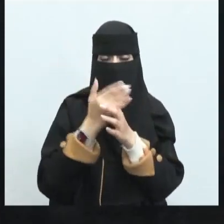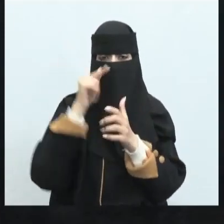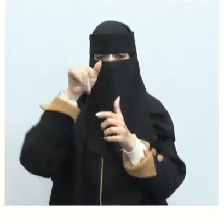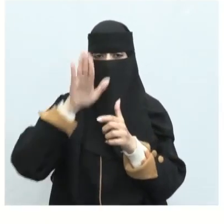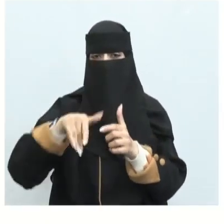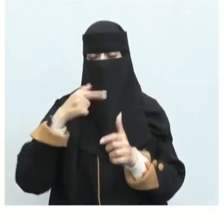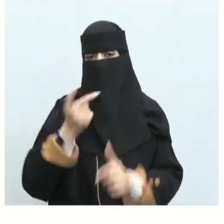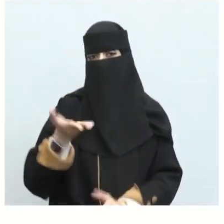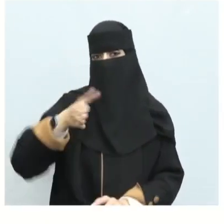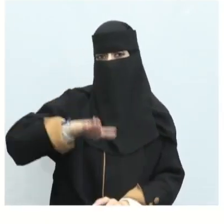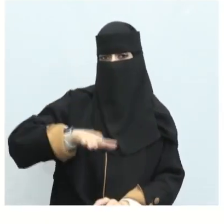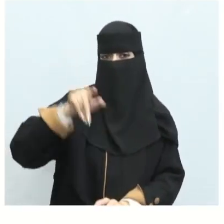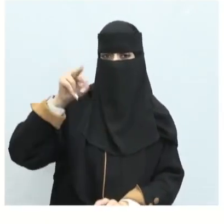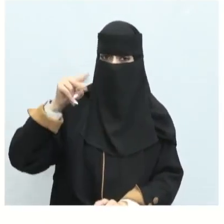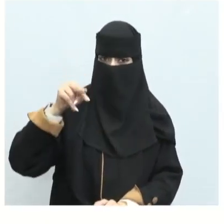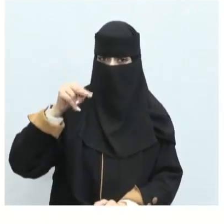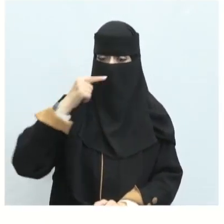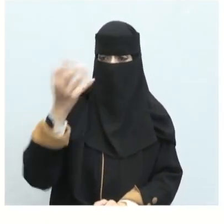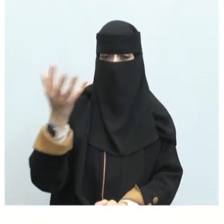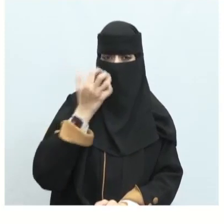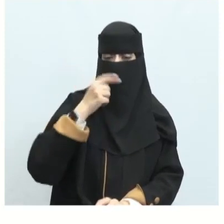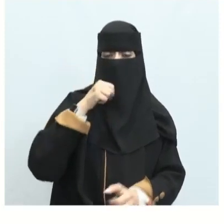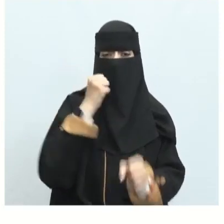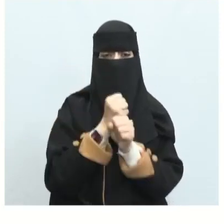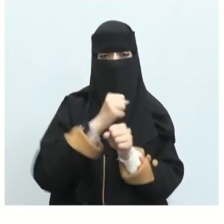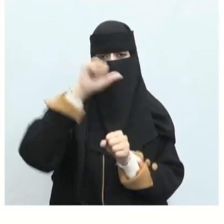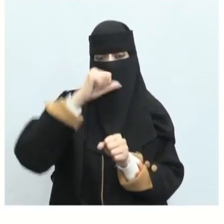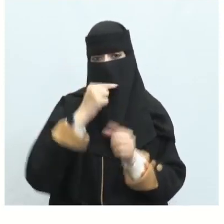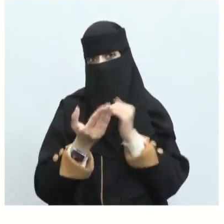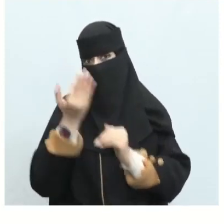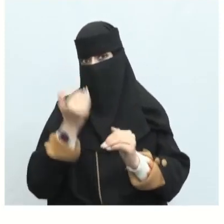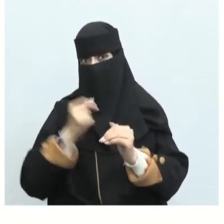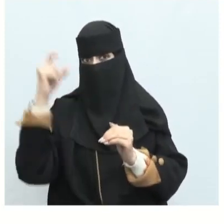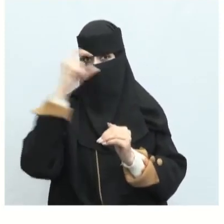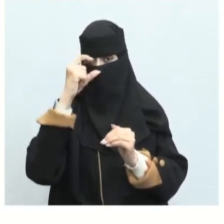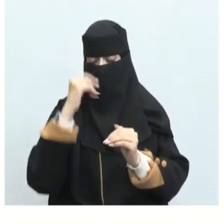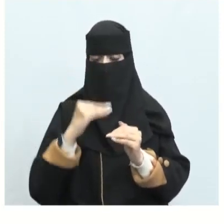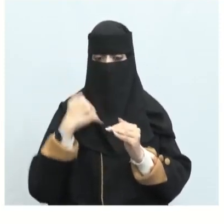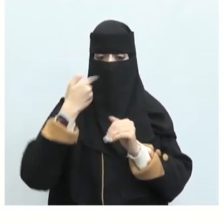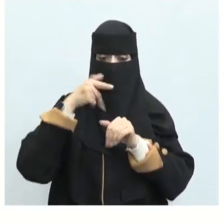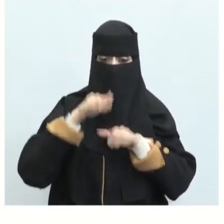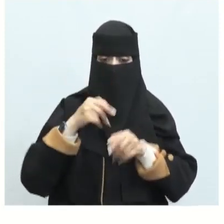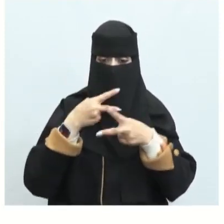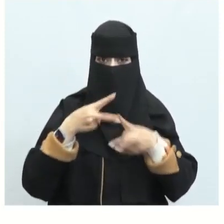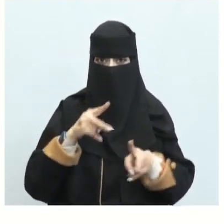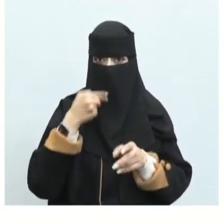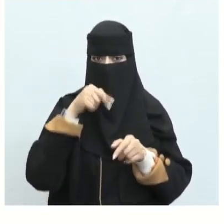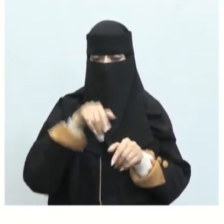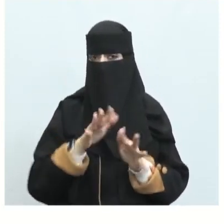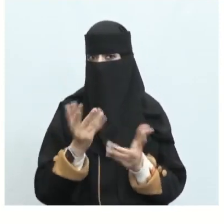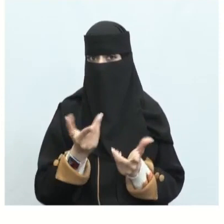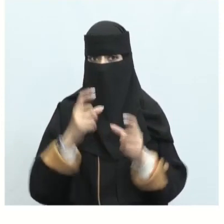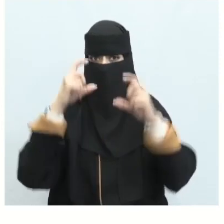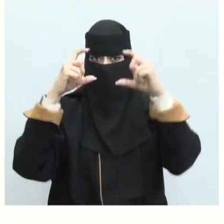المصيبة في الدهر دائما لا يأتي إلا بالسوء كما كانت فيه لأن هذه قصيدة جاهلية ثم بدأت تذكر أهم